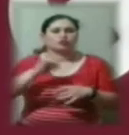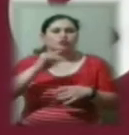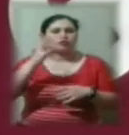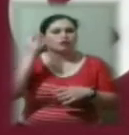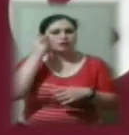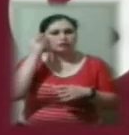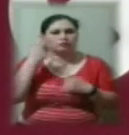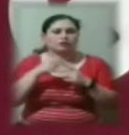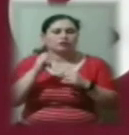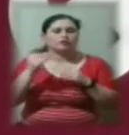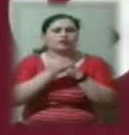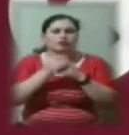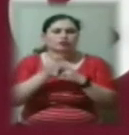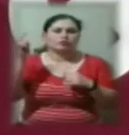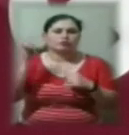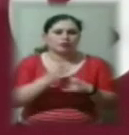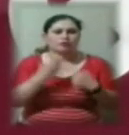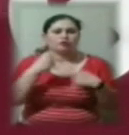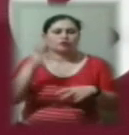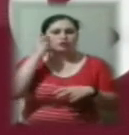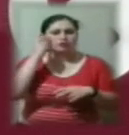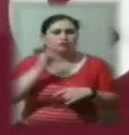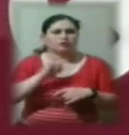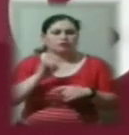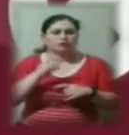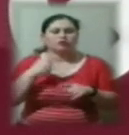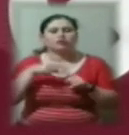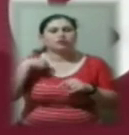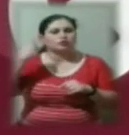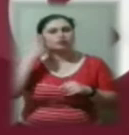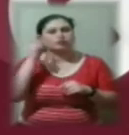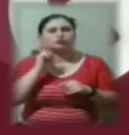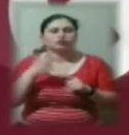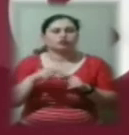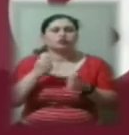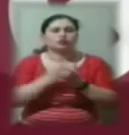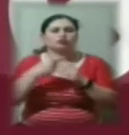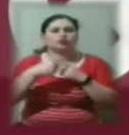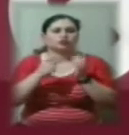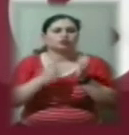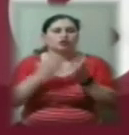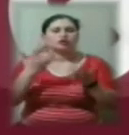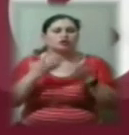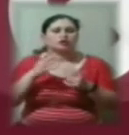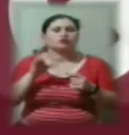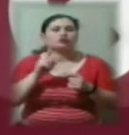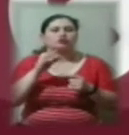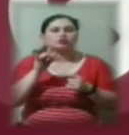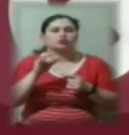ввечері прилетить інший київський рейс. Тож, я думаю, що до 16-ї, якщо, звичайно, циклон піде.